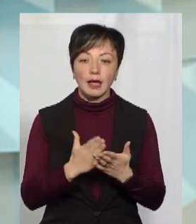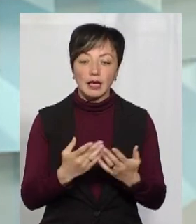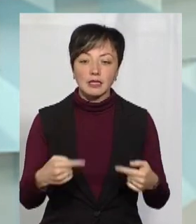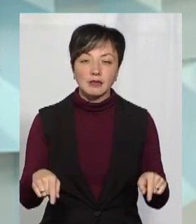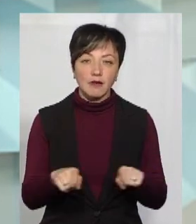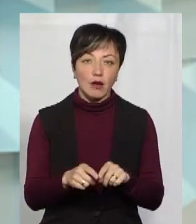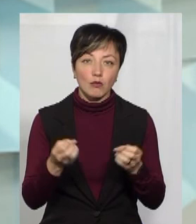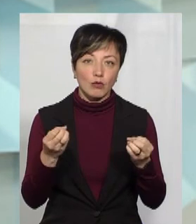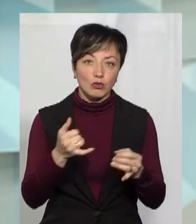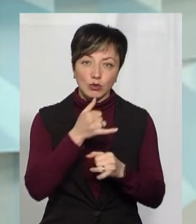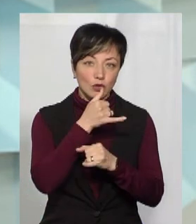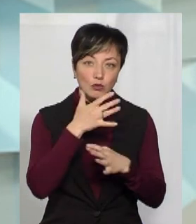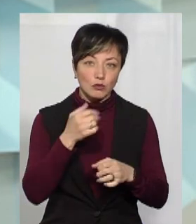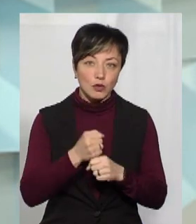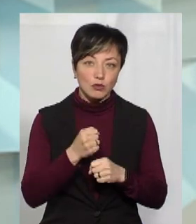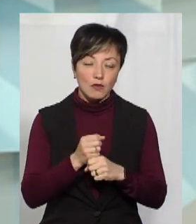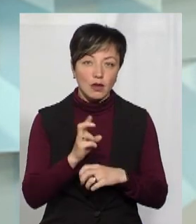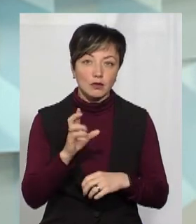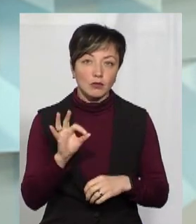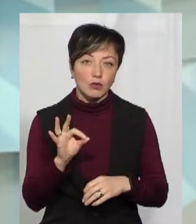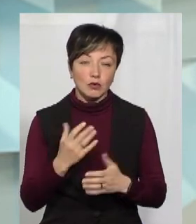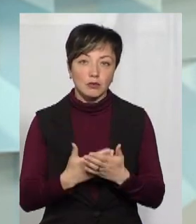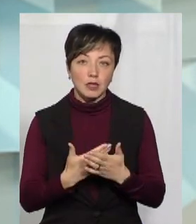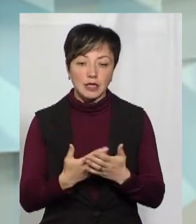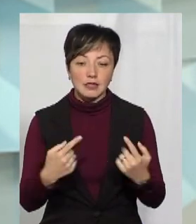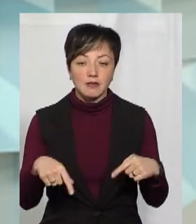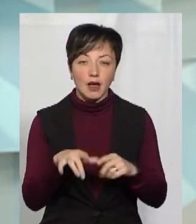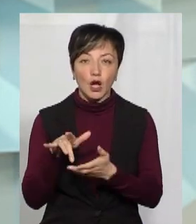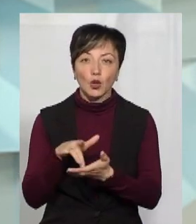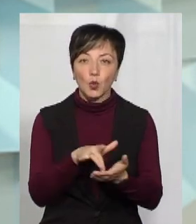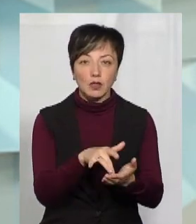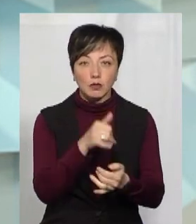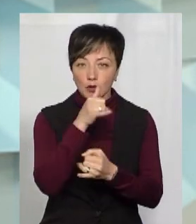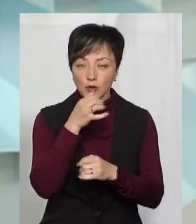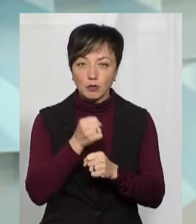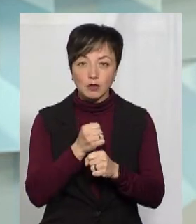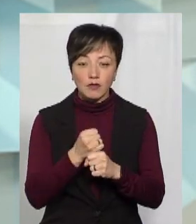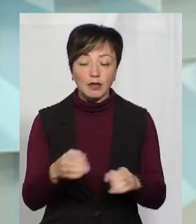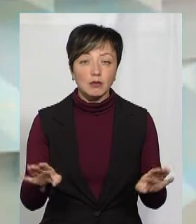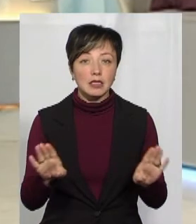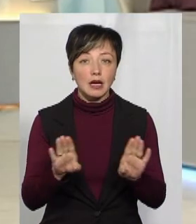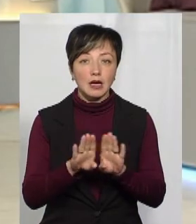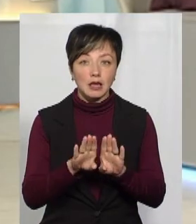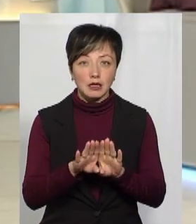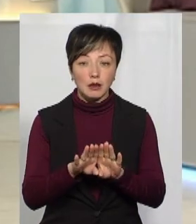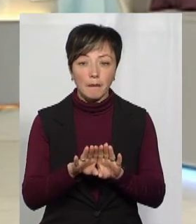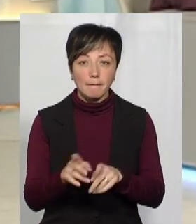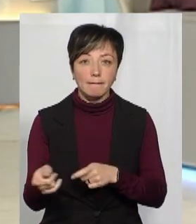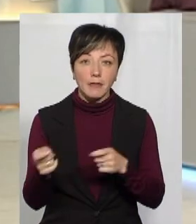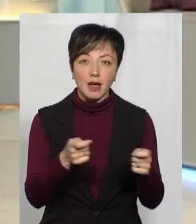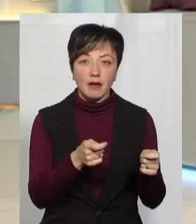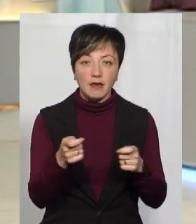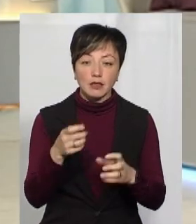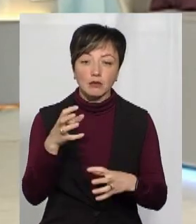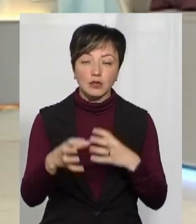сфери, які просто не можуть працювати, тому що, наприклад, сфера туризму, вона не може працювати, тому що закриті перевезення, закриті